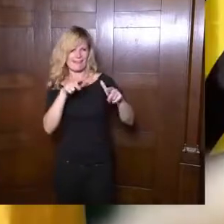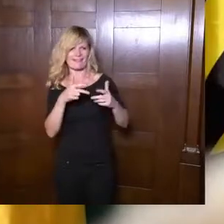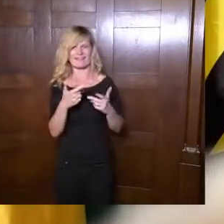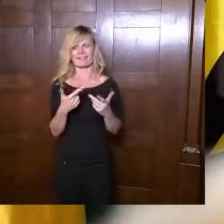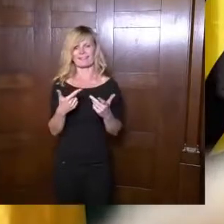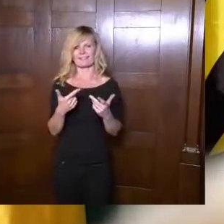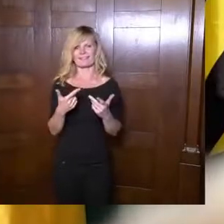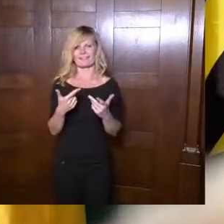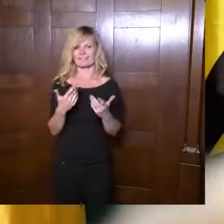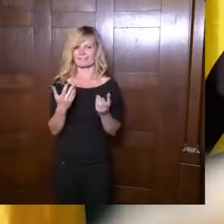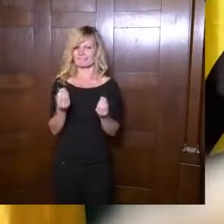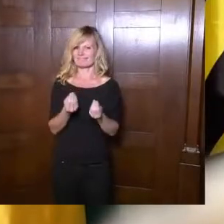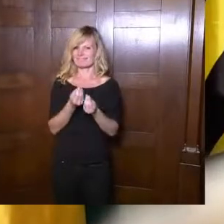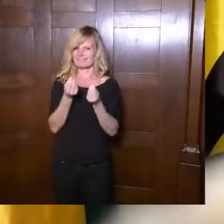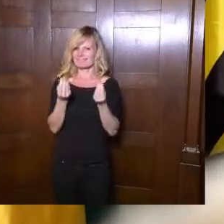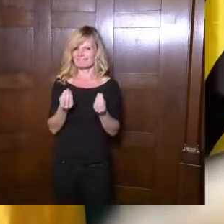empfunden wird von einigen.